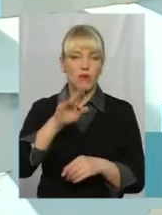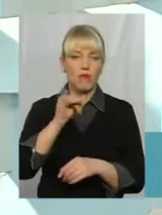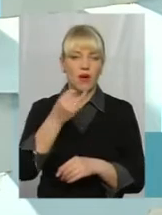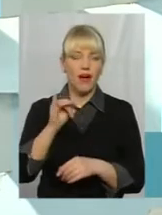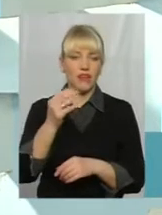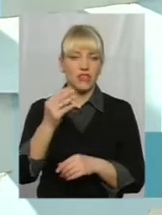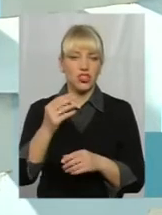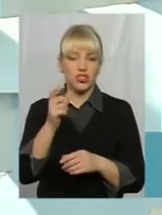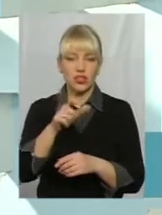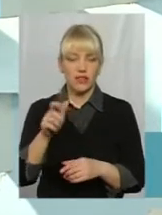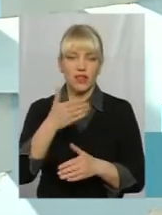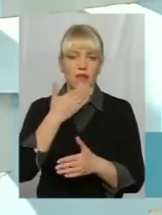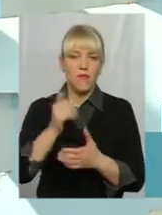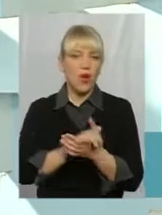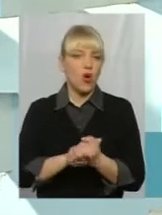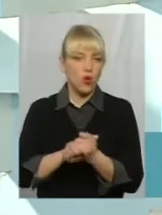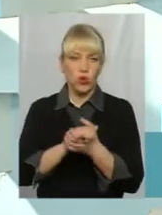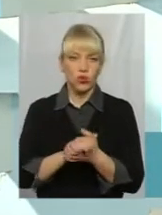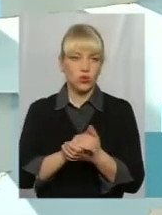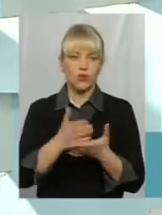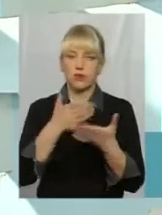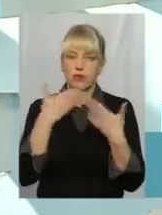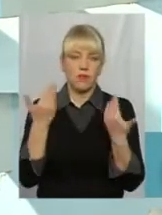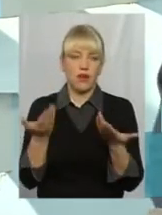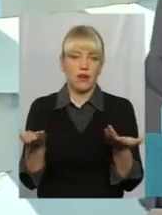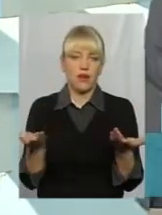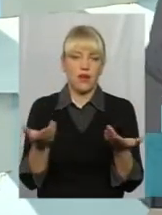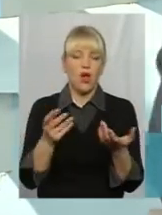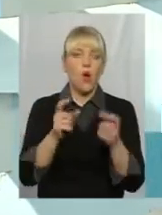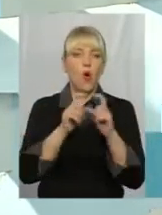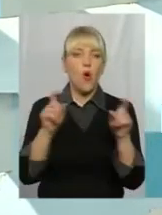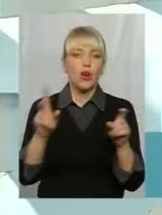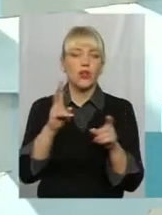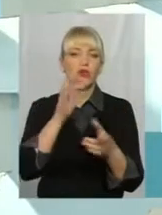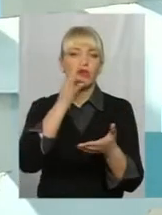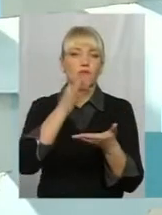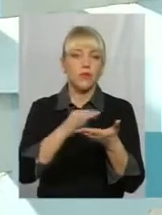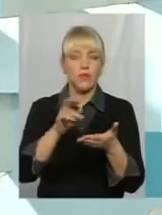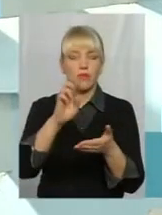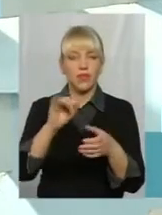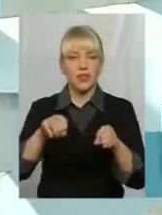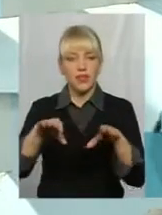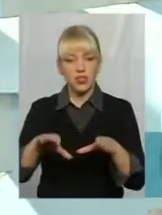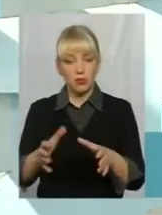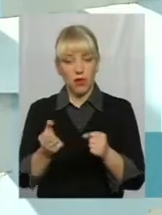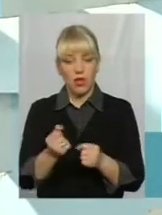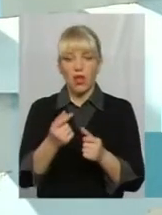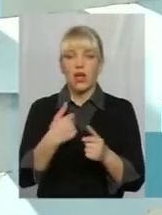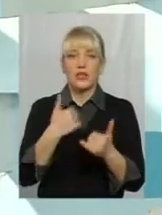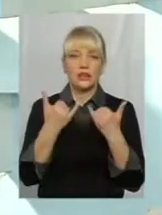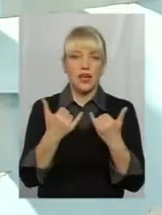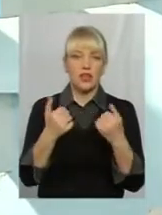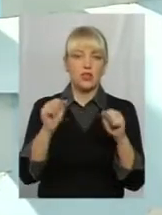всього на сьогоднішній, нема органа прийняття рішення, є тільки суд. То це питання суда. Якщо приходить з таким рішенням суду, то тоді